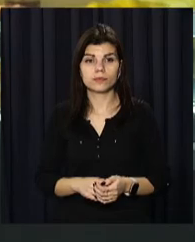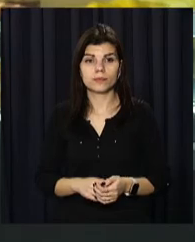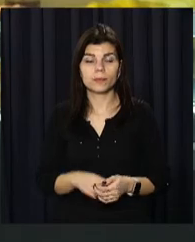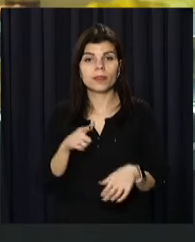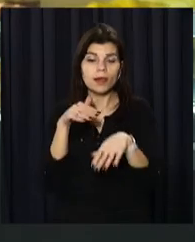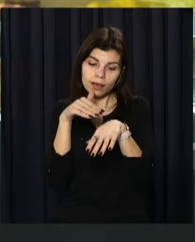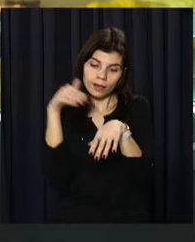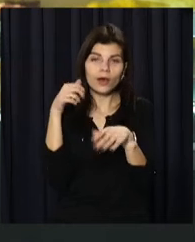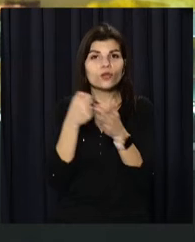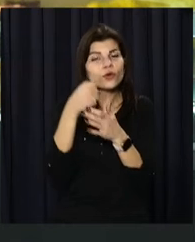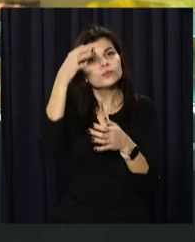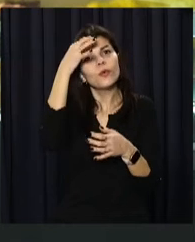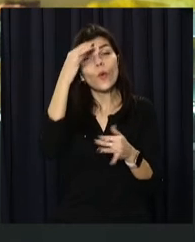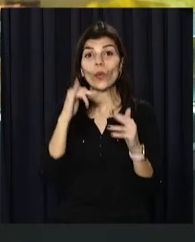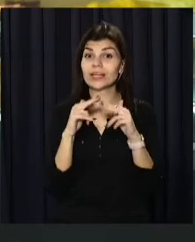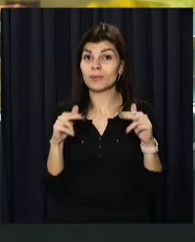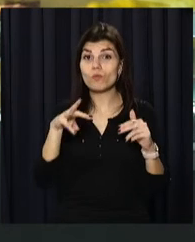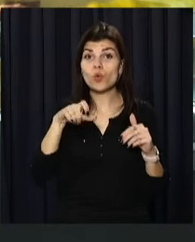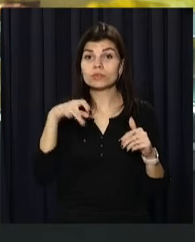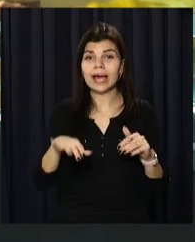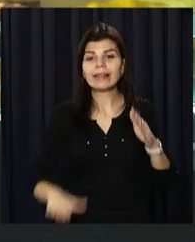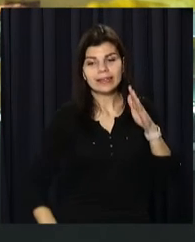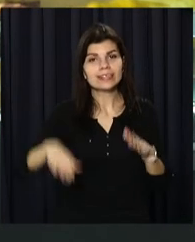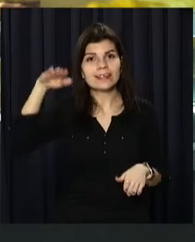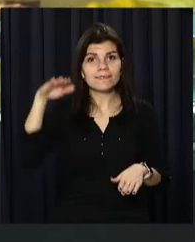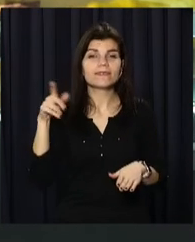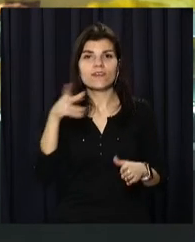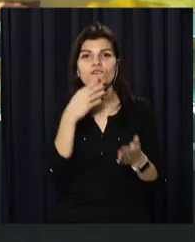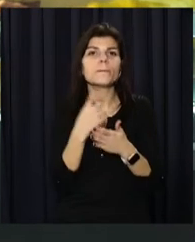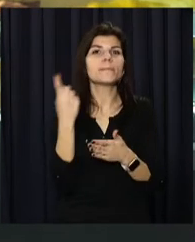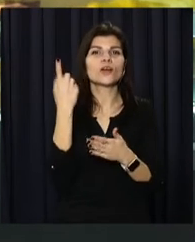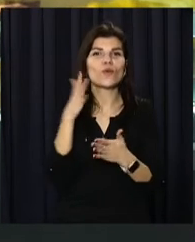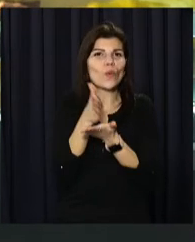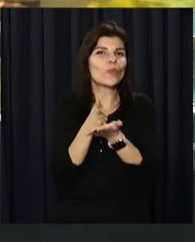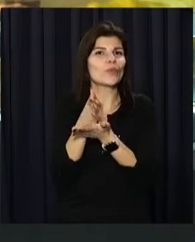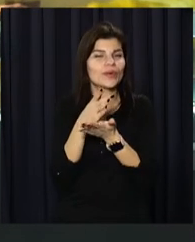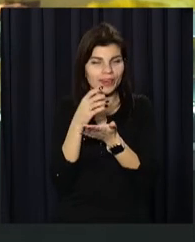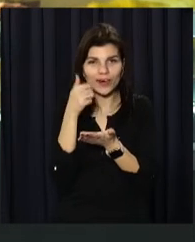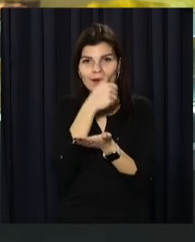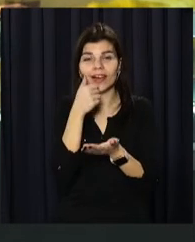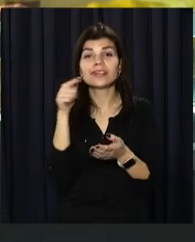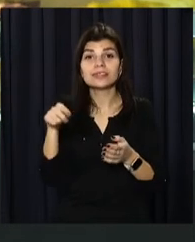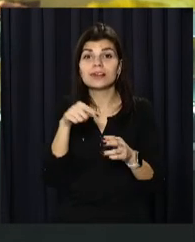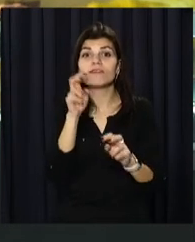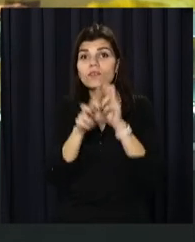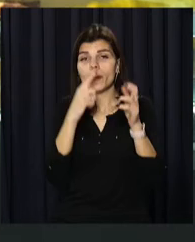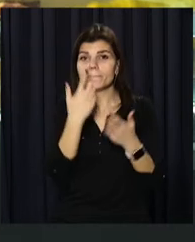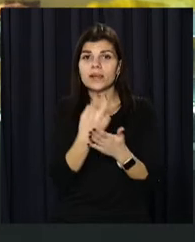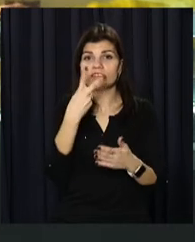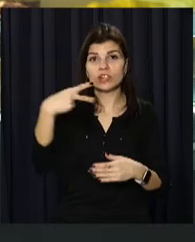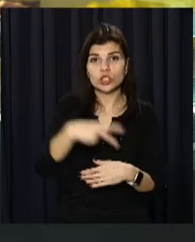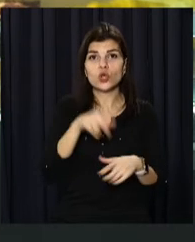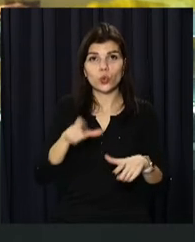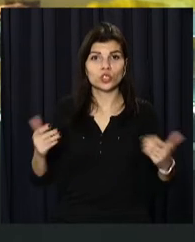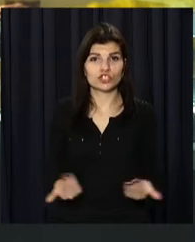Дотркнутися до спогадів. У Дніпрі музей дитинства відзначив свою першу річницю. За цей час заклад відвідали понад 2000